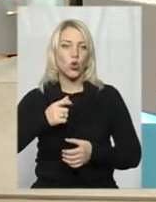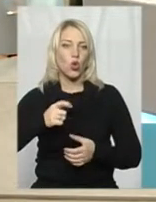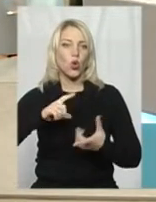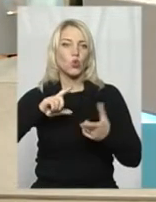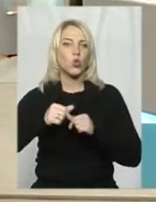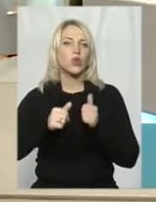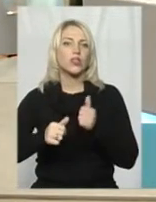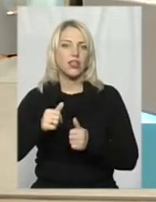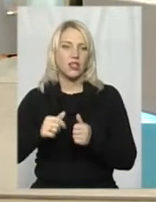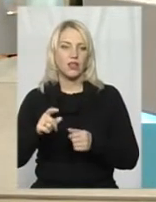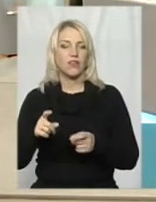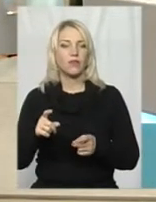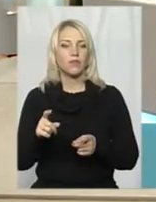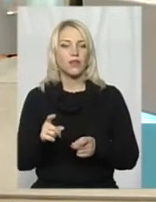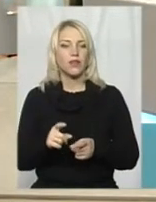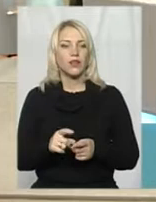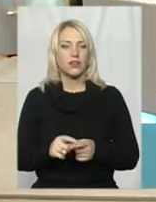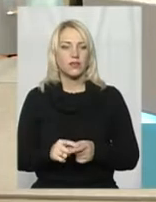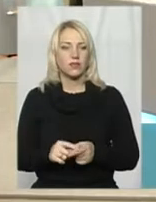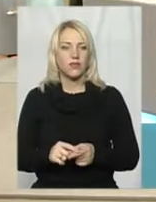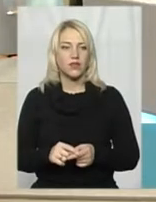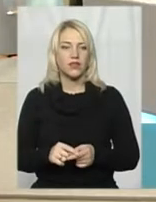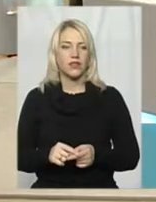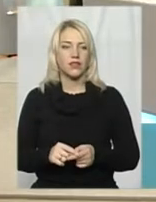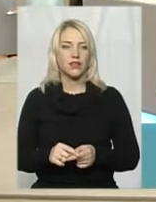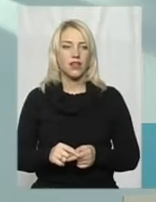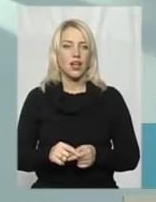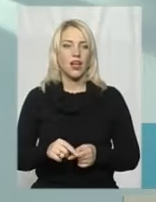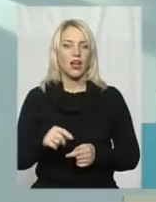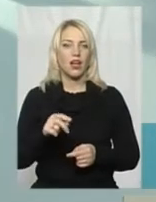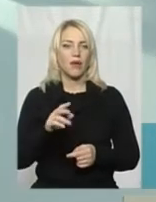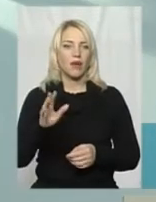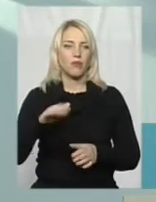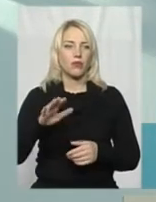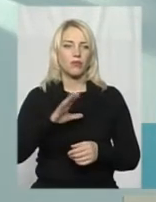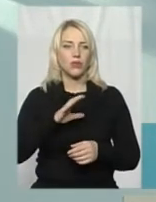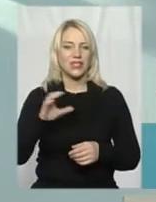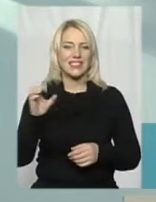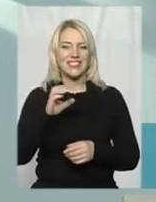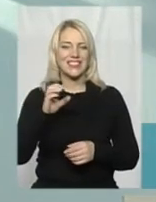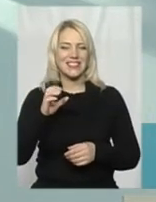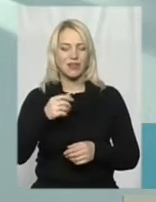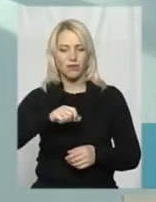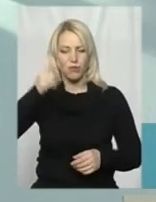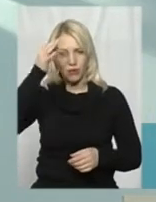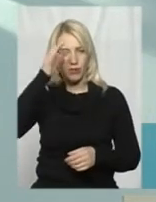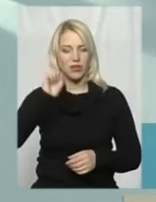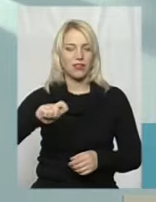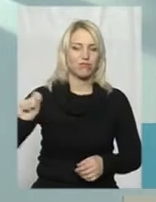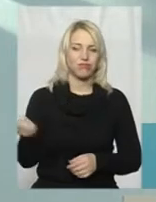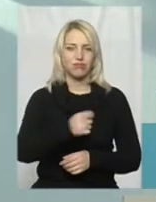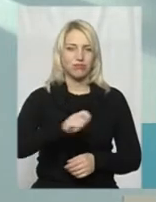виламавши стовбур від соняшника. Потім сенцями ходили, мамина сварили. Або